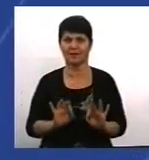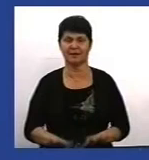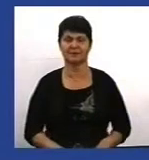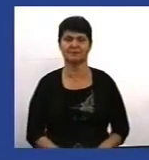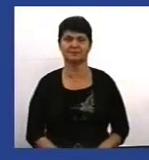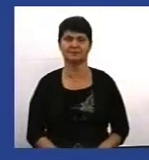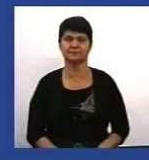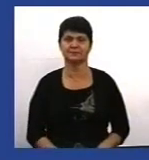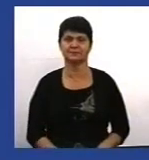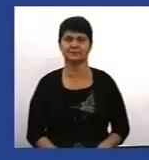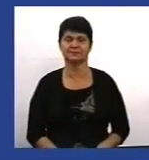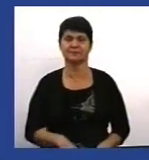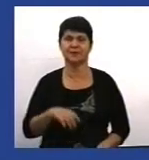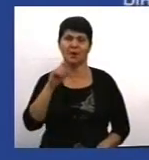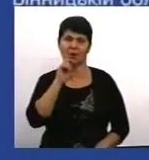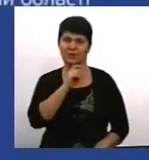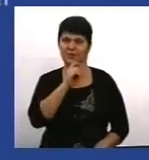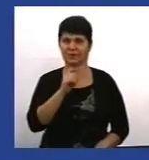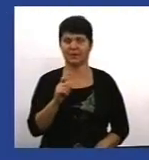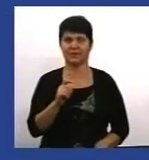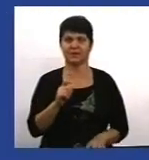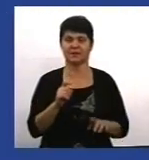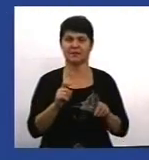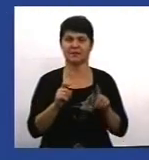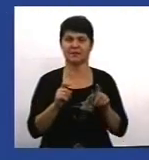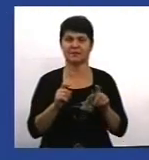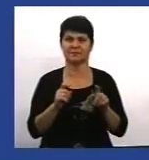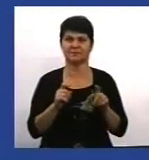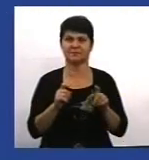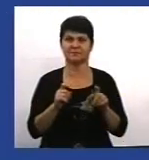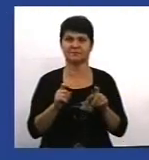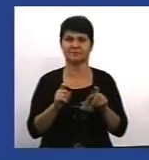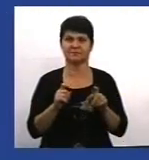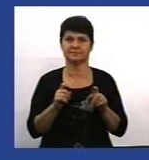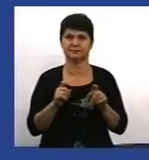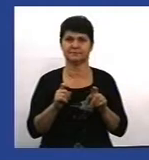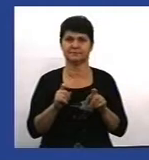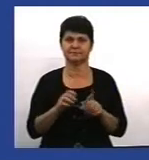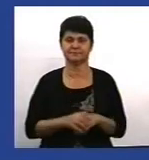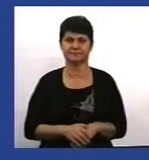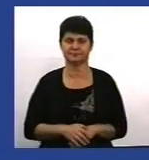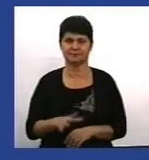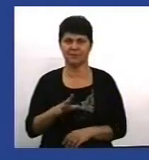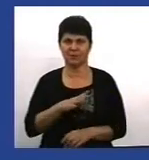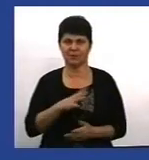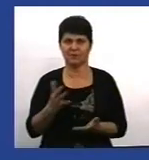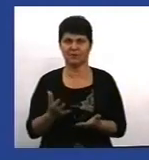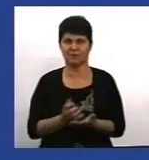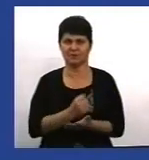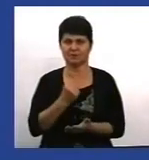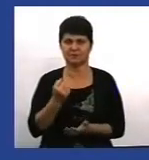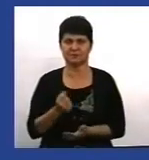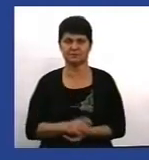У Вінниці нещодавно проєкт, який до цього часу був успішно протестом,